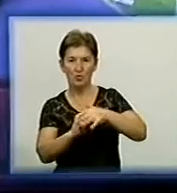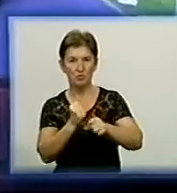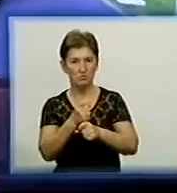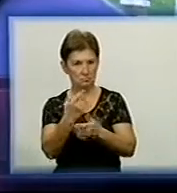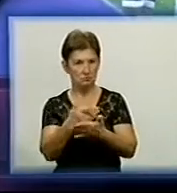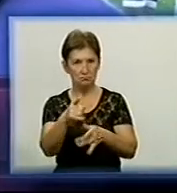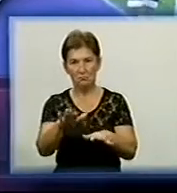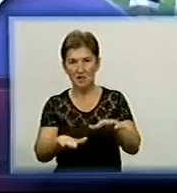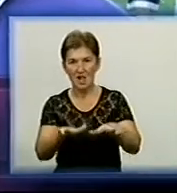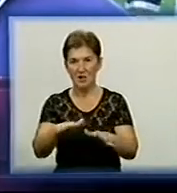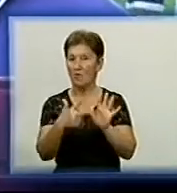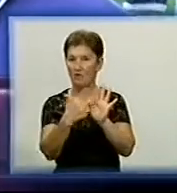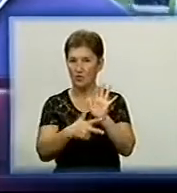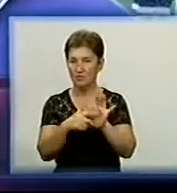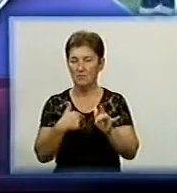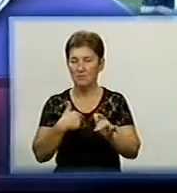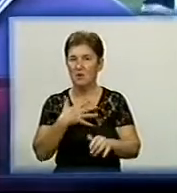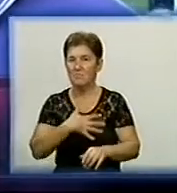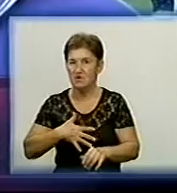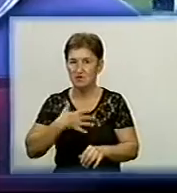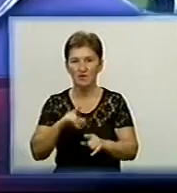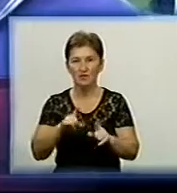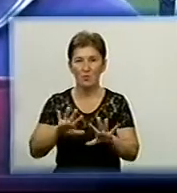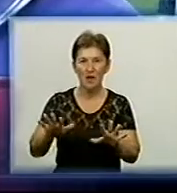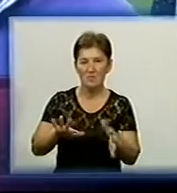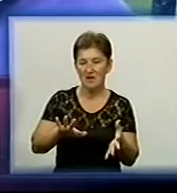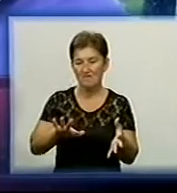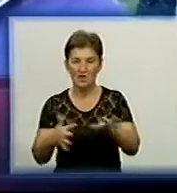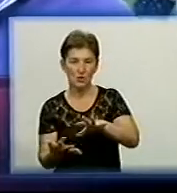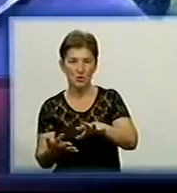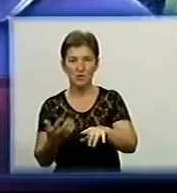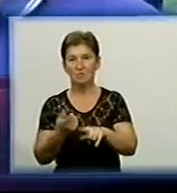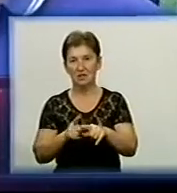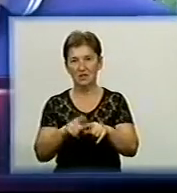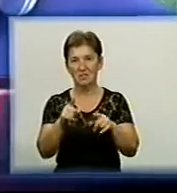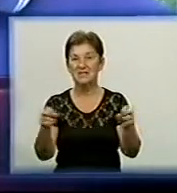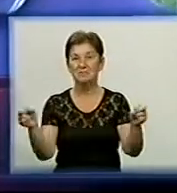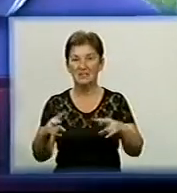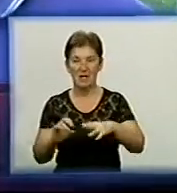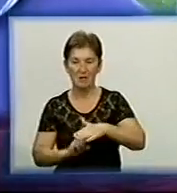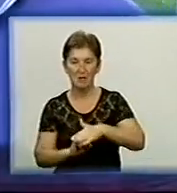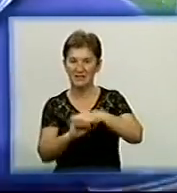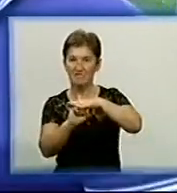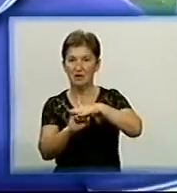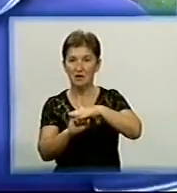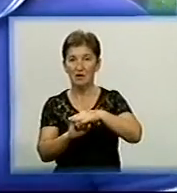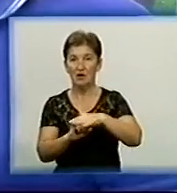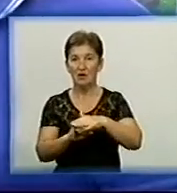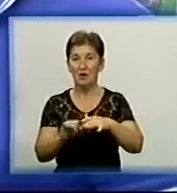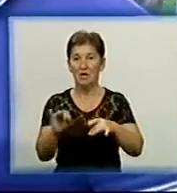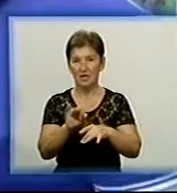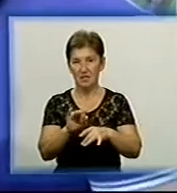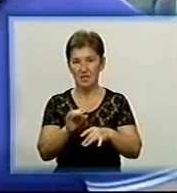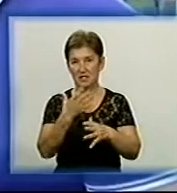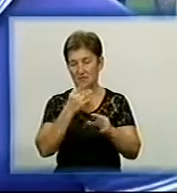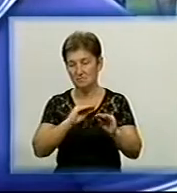кілограм 80, ми переживали, щоб вона не перевернулася Ми робили ще спеціальну підставку Вона і декоративну функцію несе,